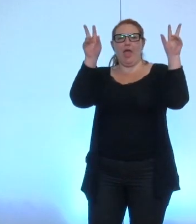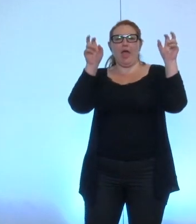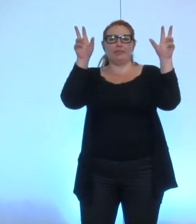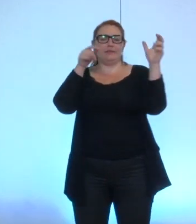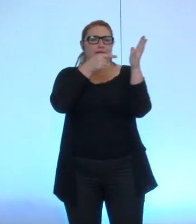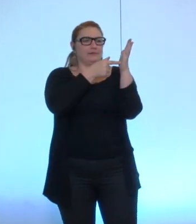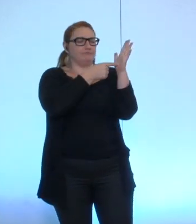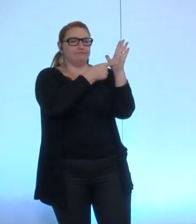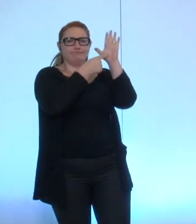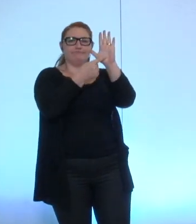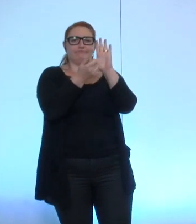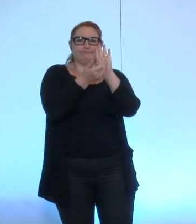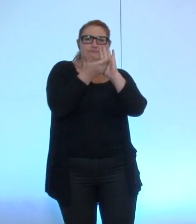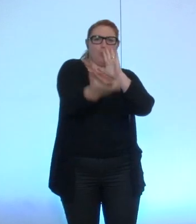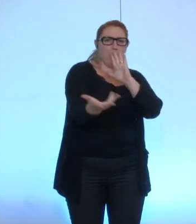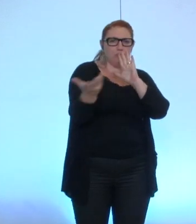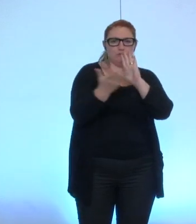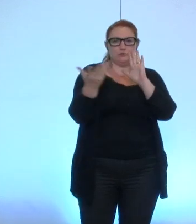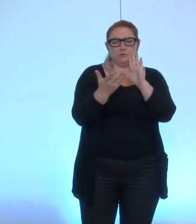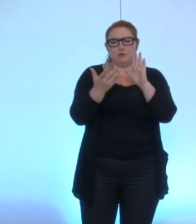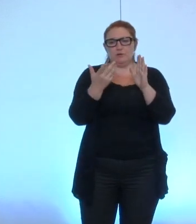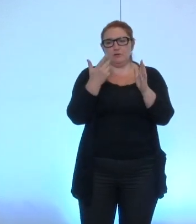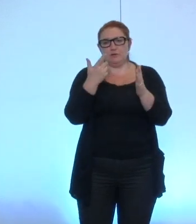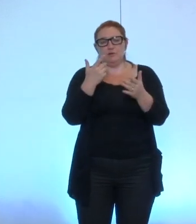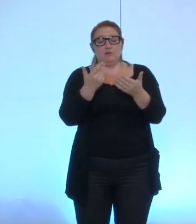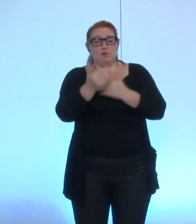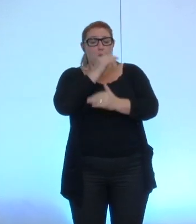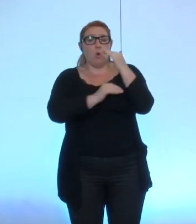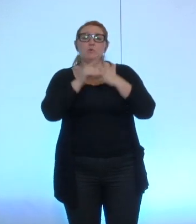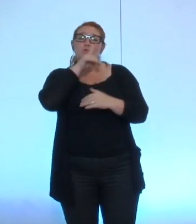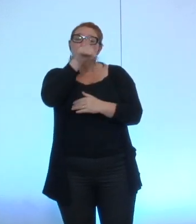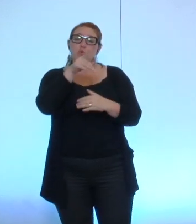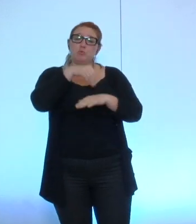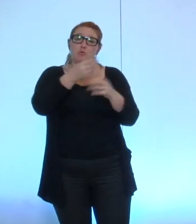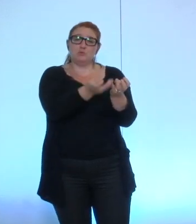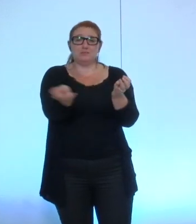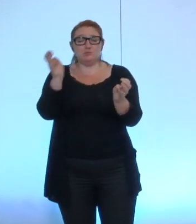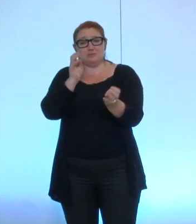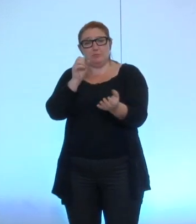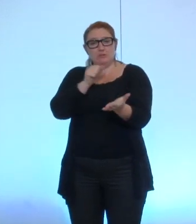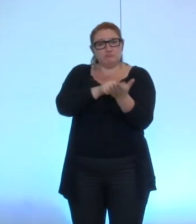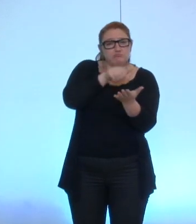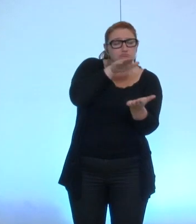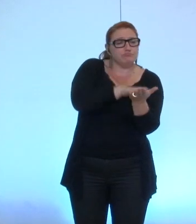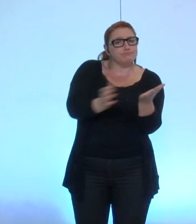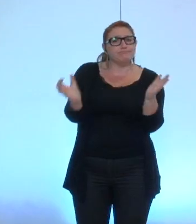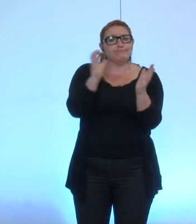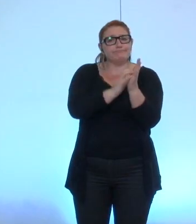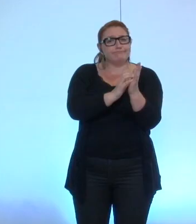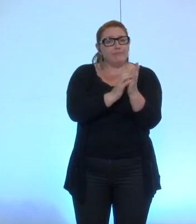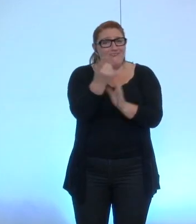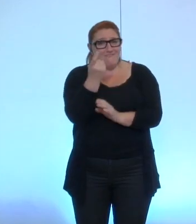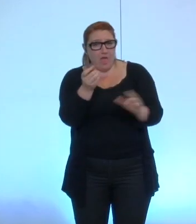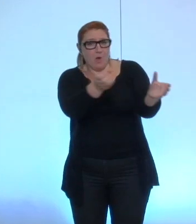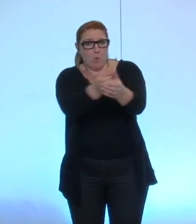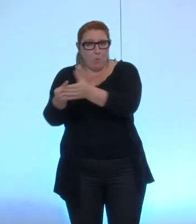un droit d'inscription d'une délibération à l'ordre du jour du conseil municipal par les groupes madame Tavelle ah non monsieur